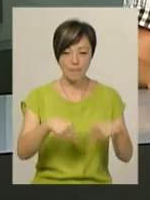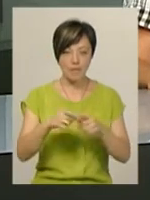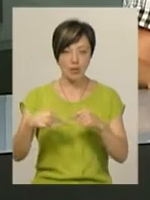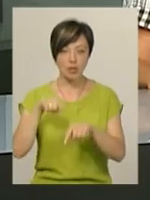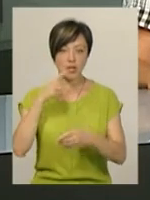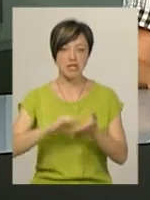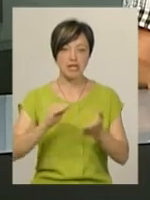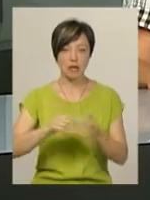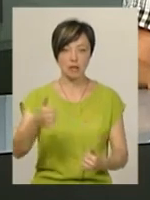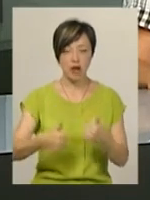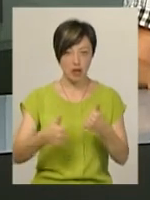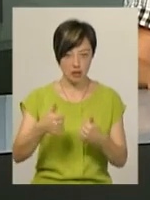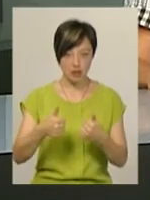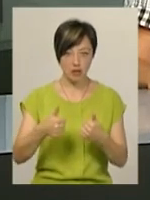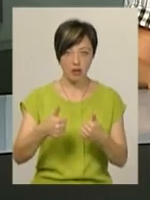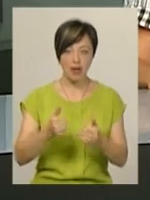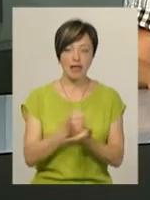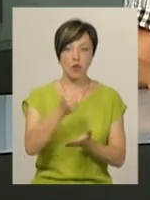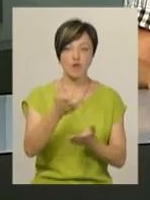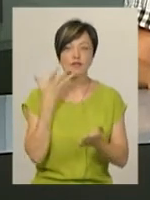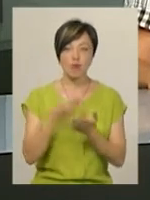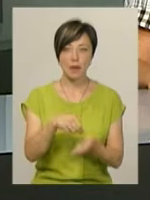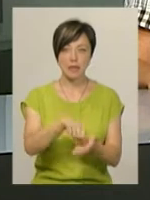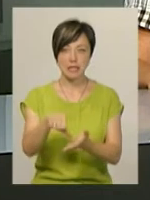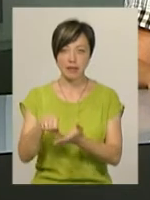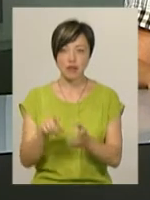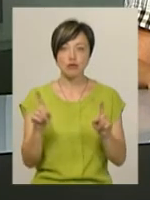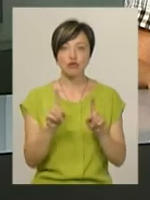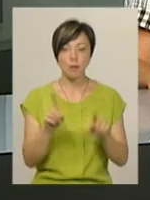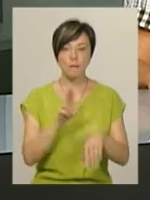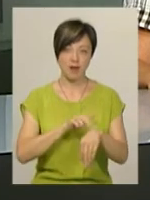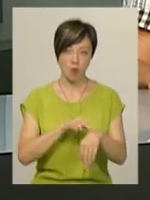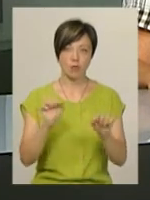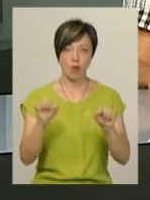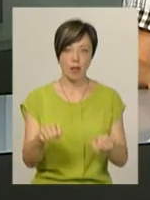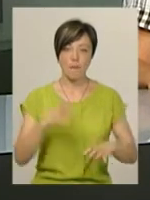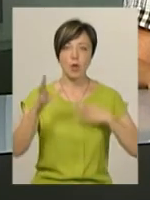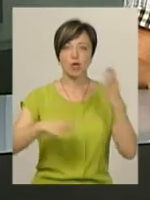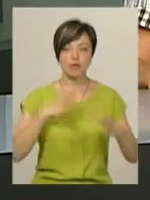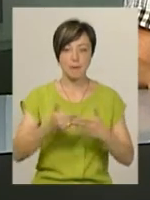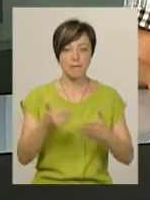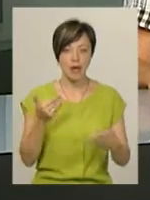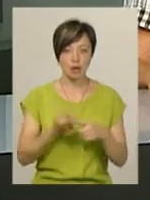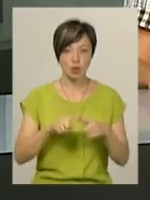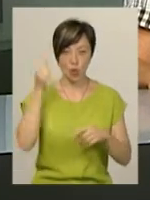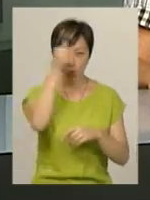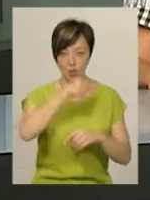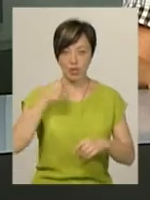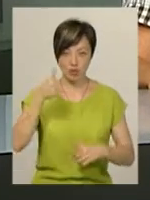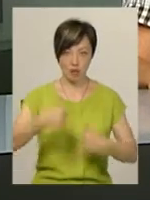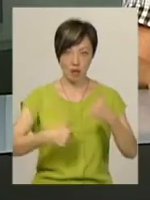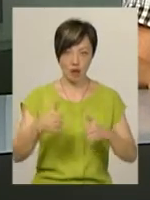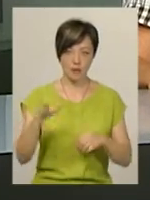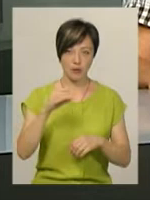секретар змагань Олександр Заципанюк, делегував своїх представників, щоби правоохоронці могли потренуватися перед цьогорічною динаміадою.